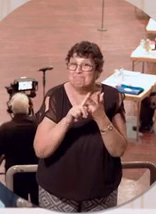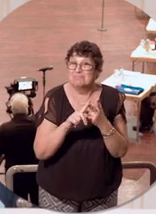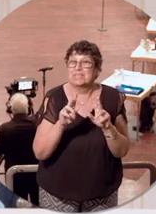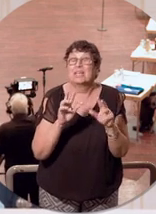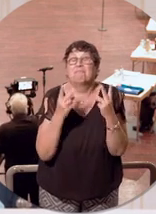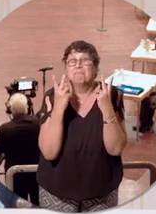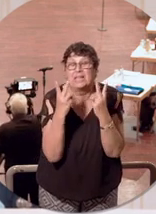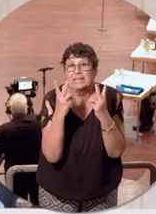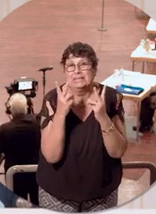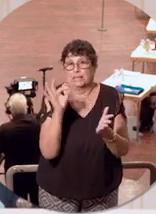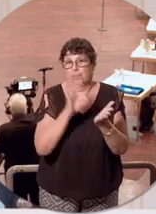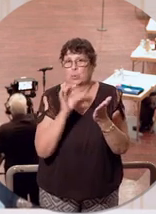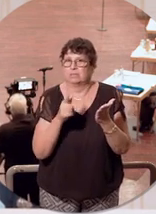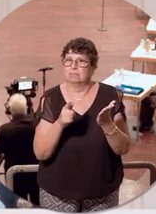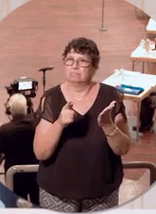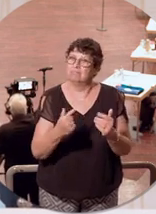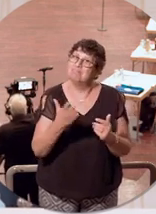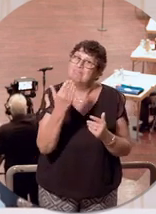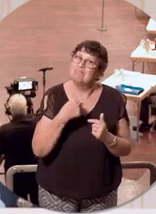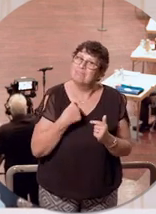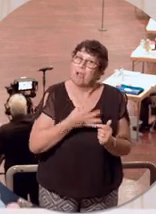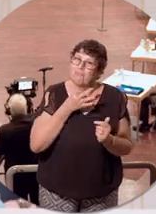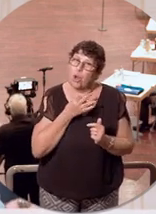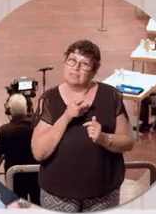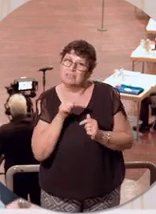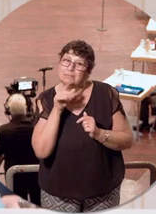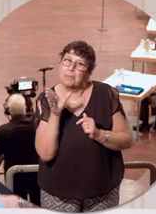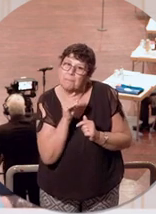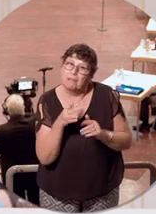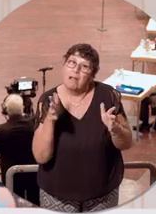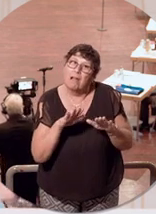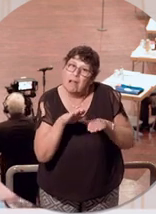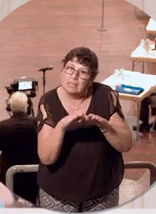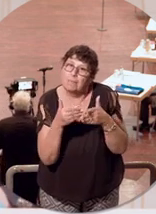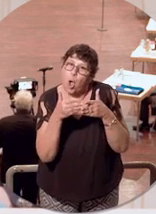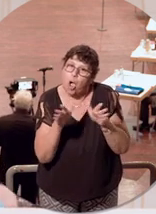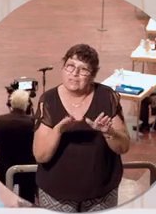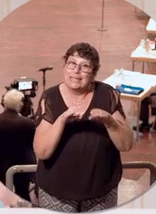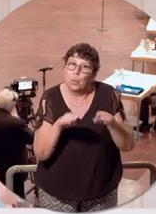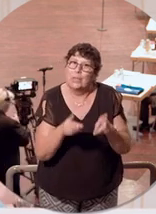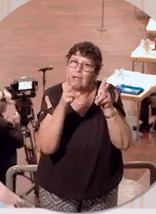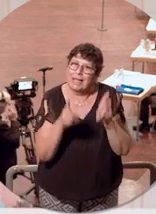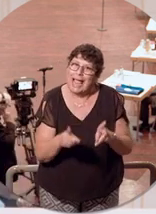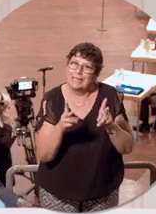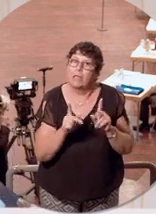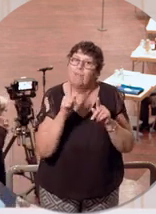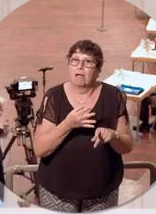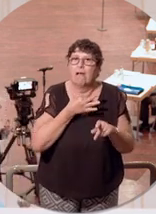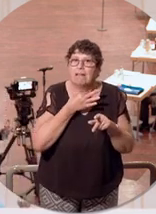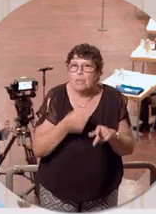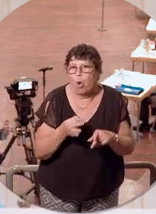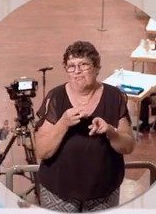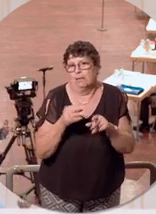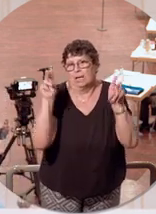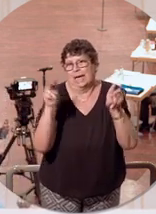Entscheidendste. Wir wollten damit die Beschränkungen von Grundrechten auf das absolut notwendige Minimum